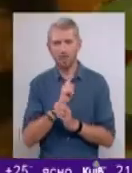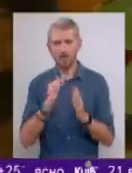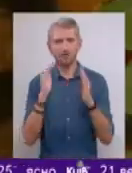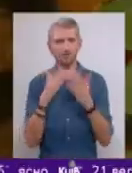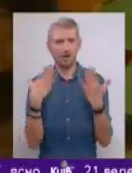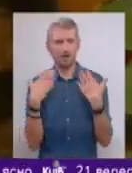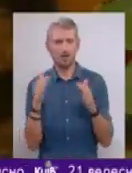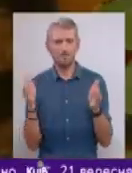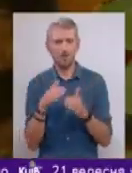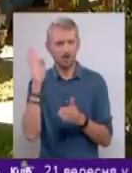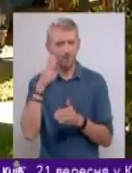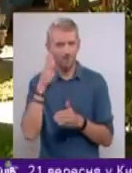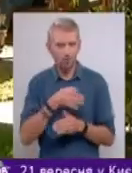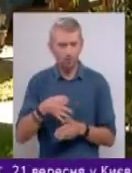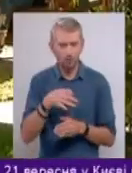маленька водойма із рибами.